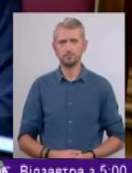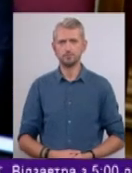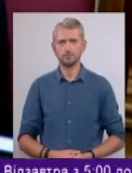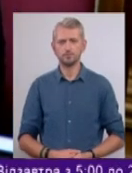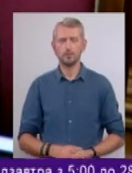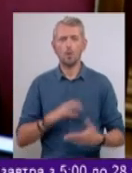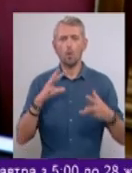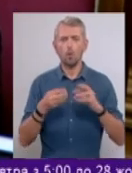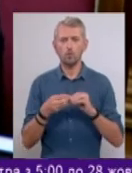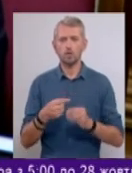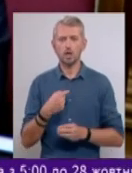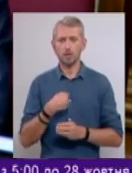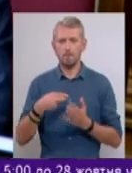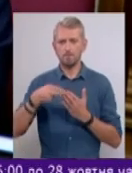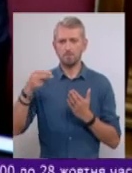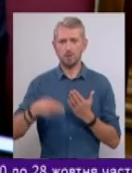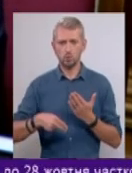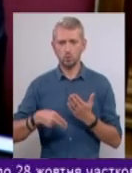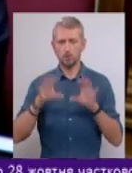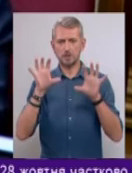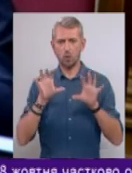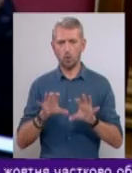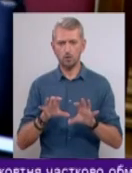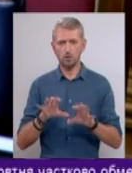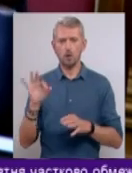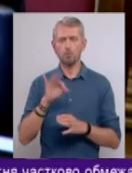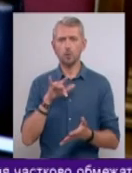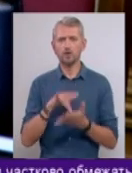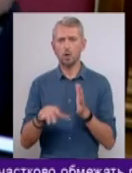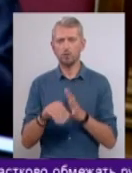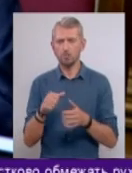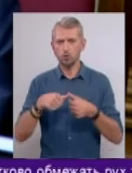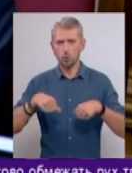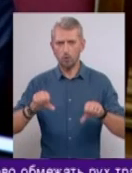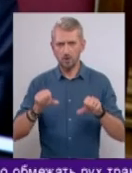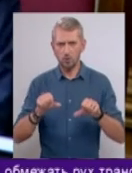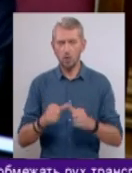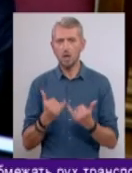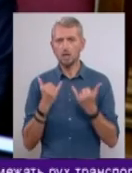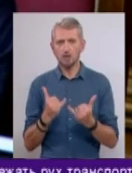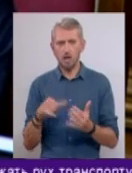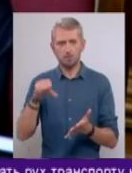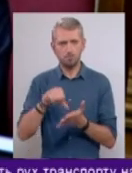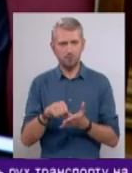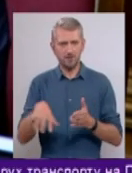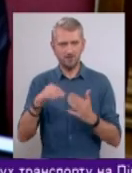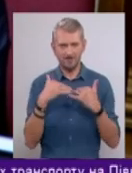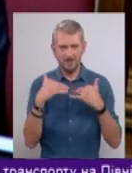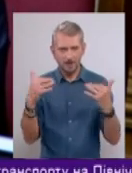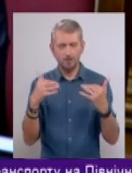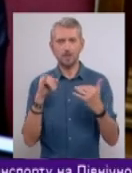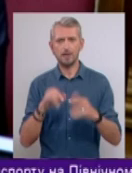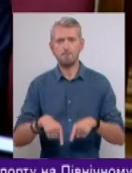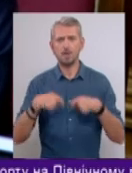Отже, я підписую закон про Центральну виборчу комісію зараз при всіх і передаю